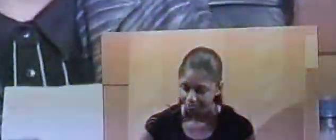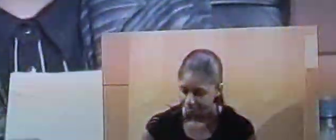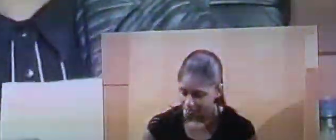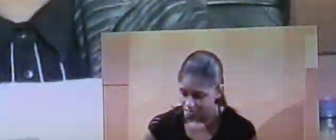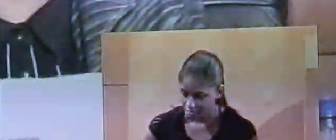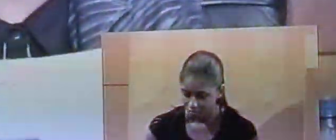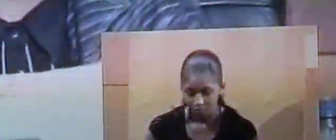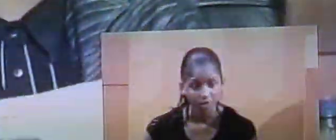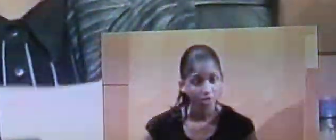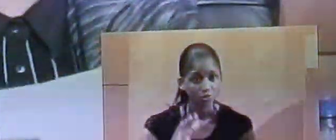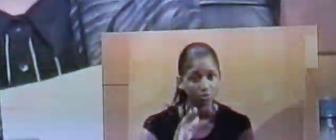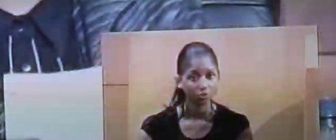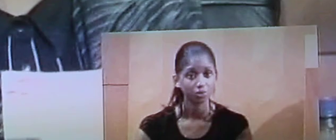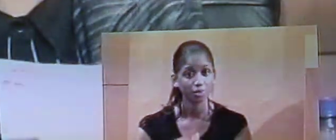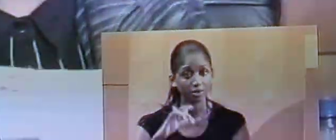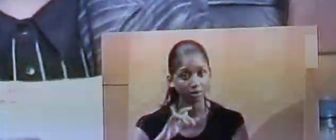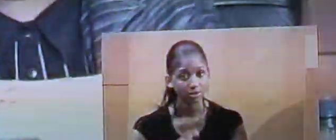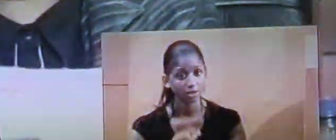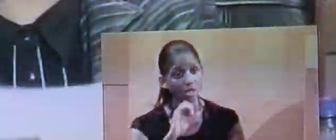qui'a précisé,